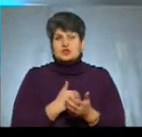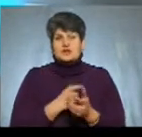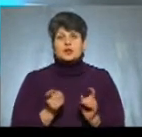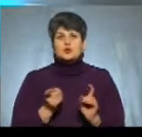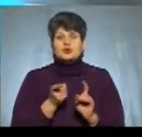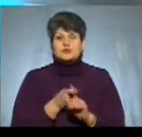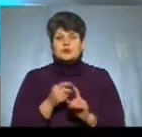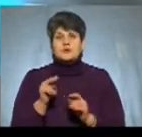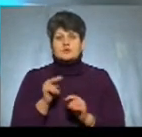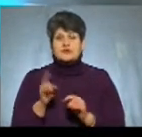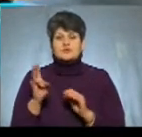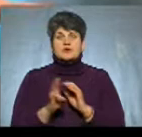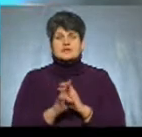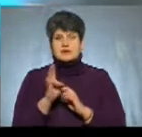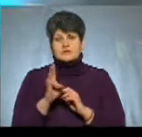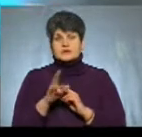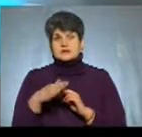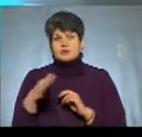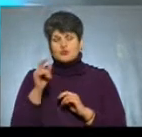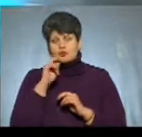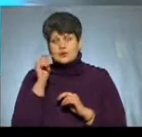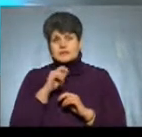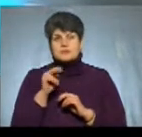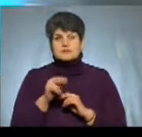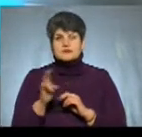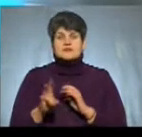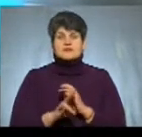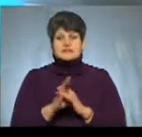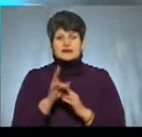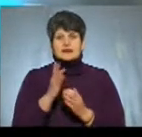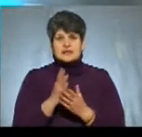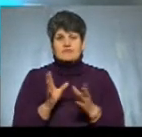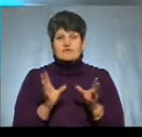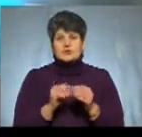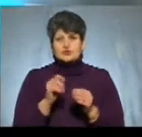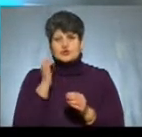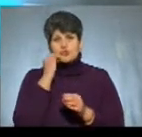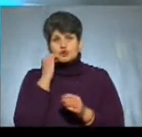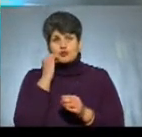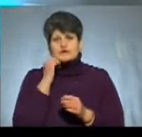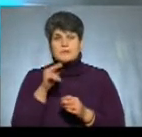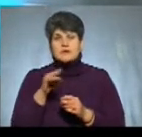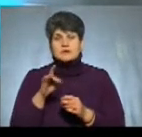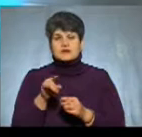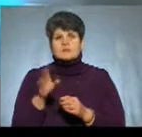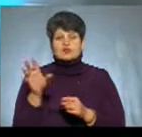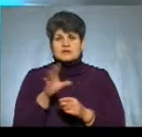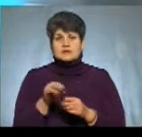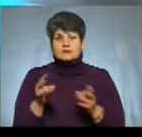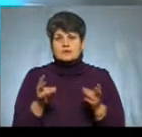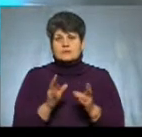Православної церкви України з боку Української православної церкви, яка є в єдності з Московським патріархатом, їм усім потрібно буде